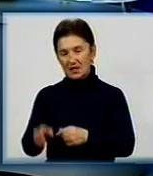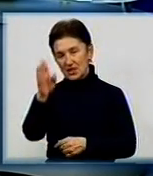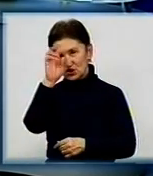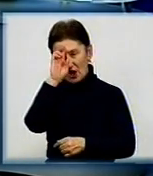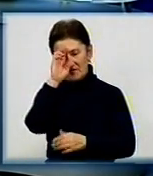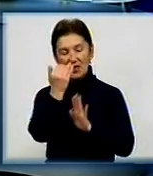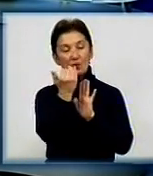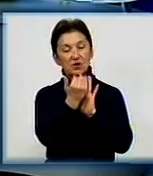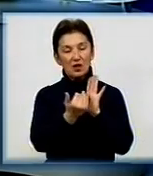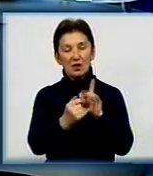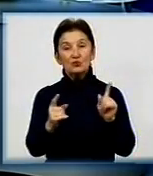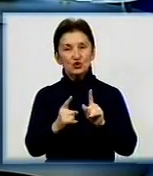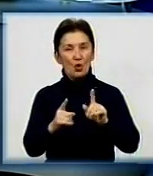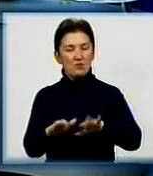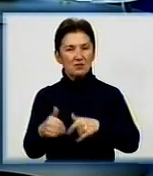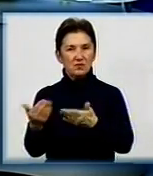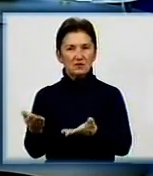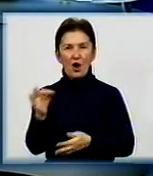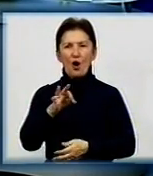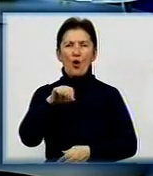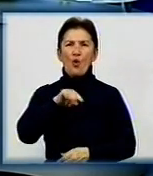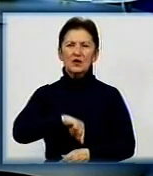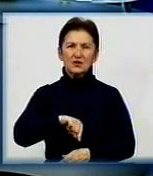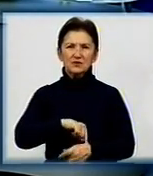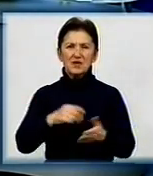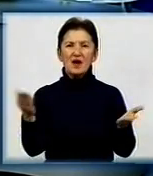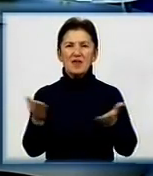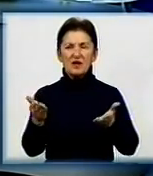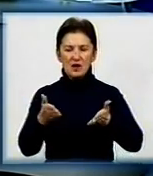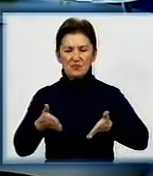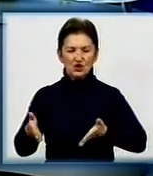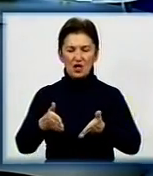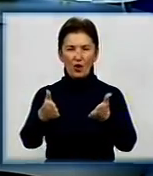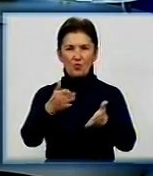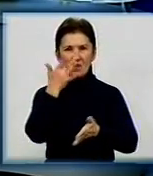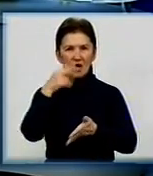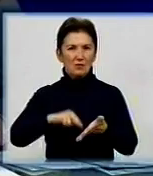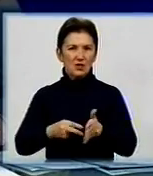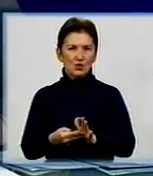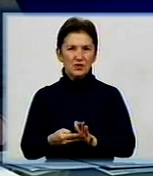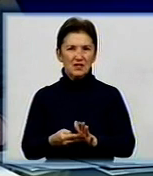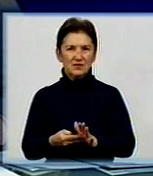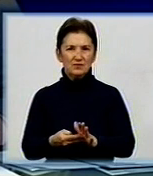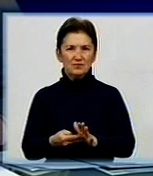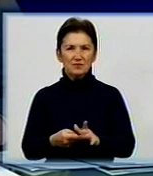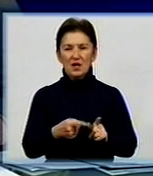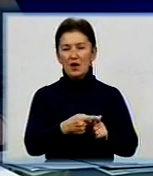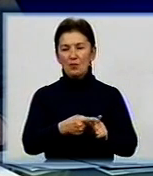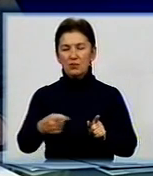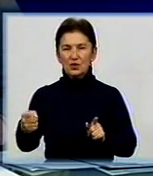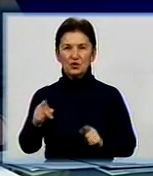для підтримки? Характеризуйте, будь ласка, яким шляхом планує йти? Справа в тому, що протягом